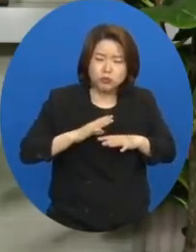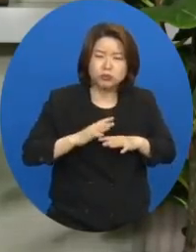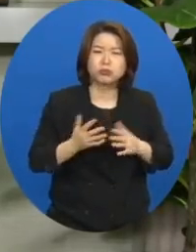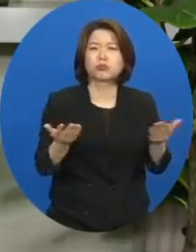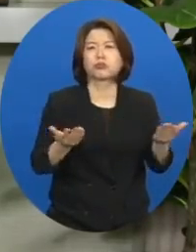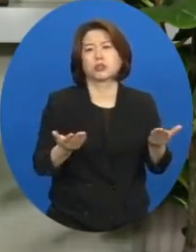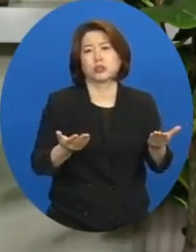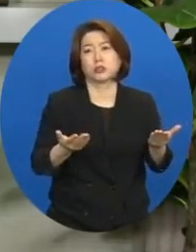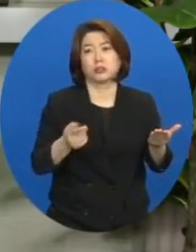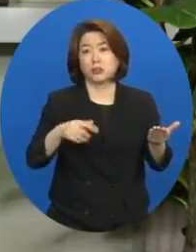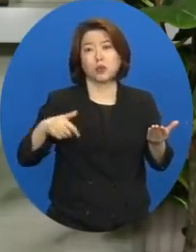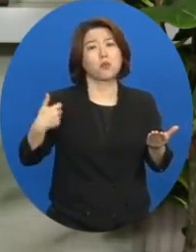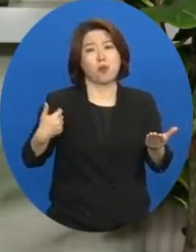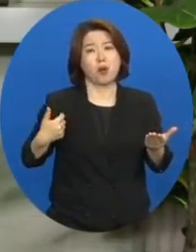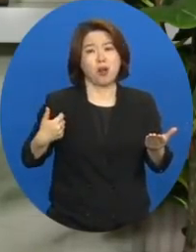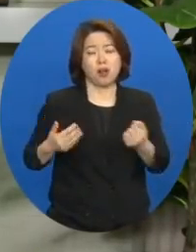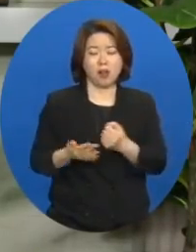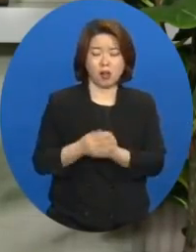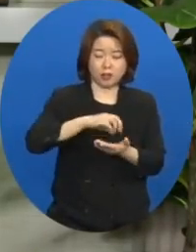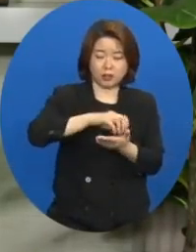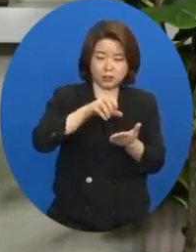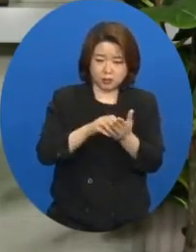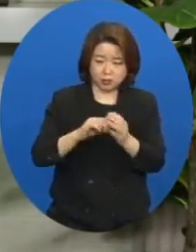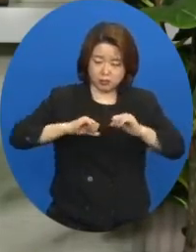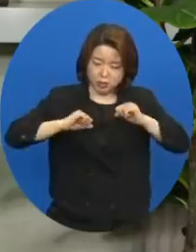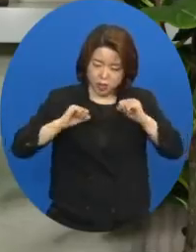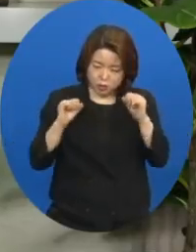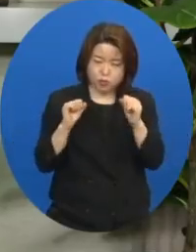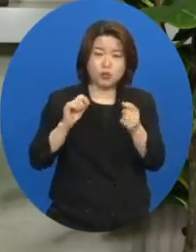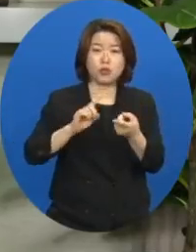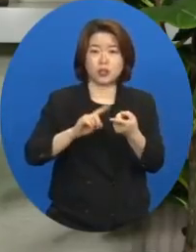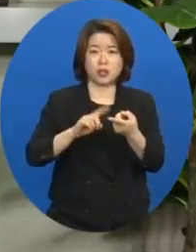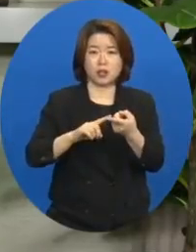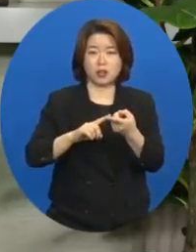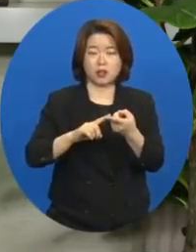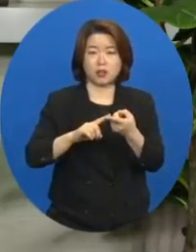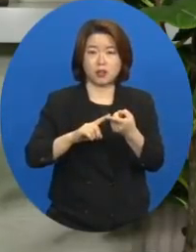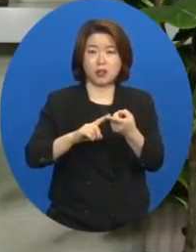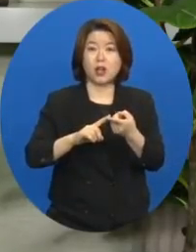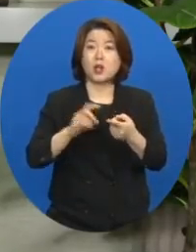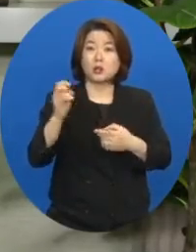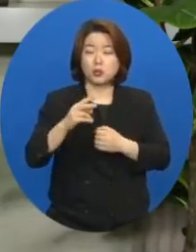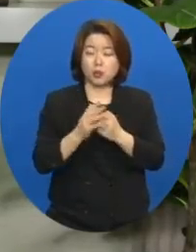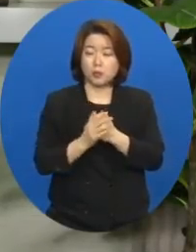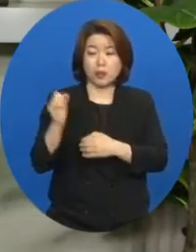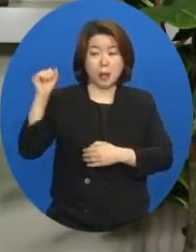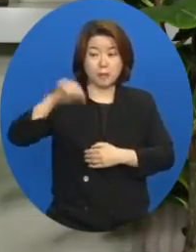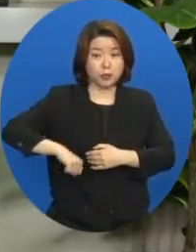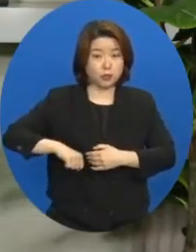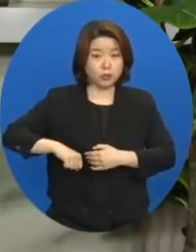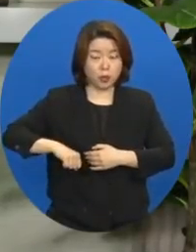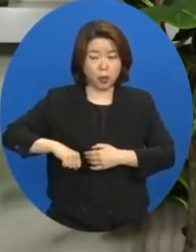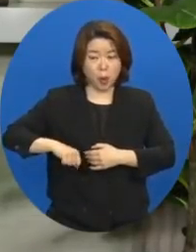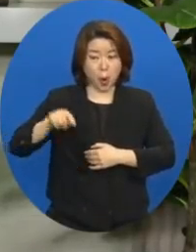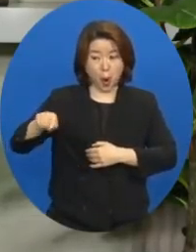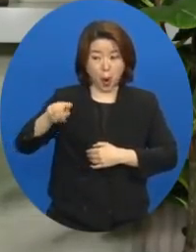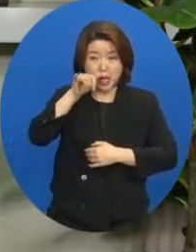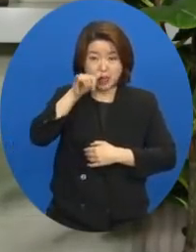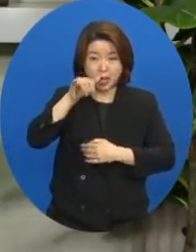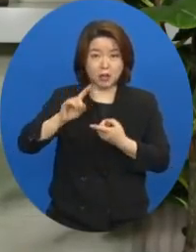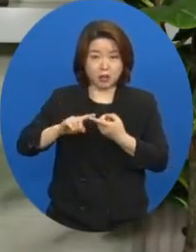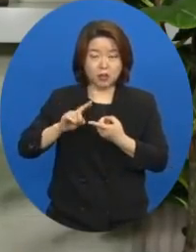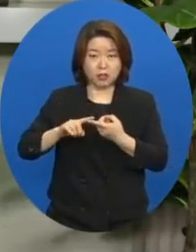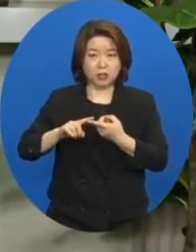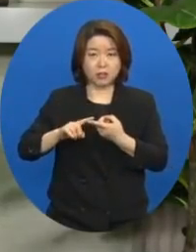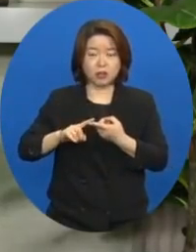모르니까 그 적당하게 순종한 것, 다시 말하면 불순종한 것이 남겨져 있다는 것이